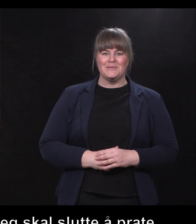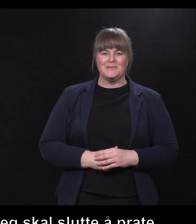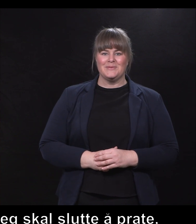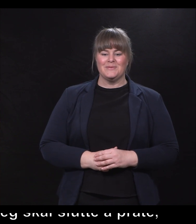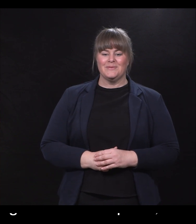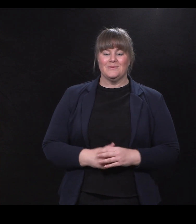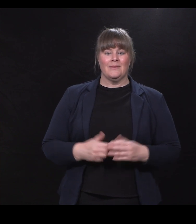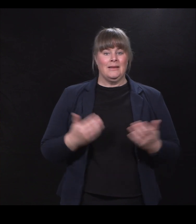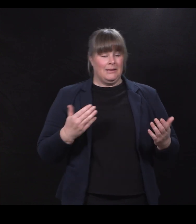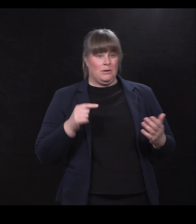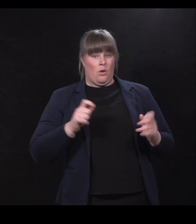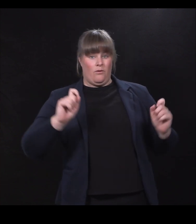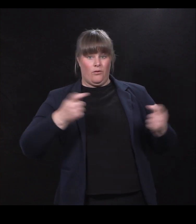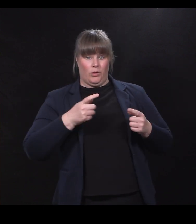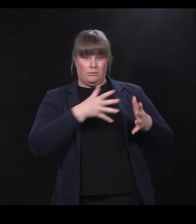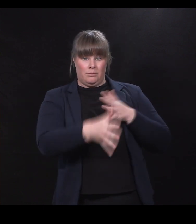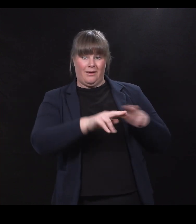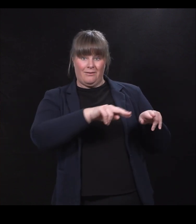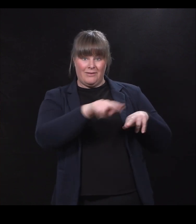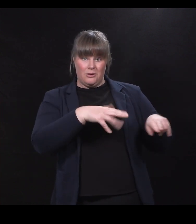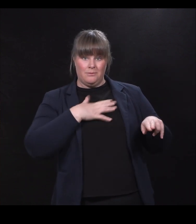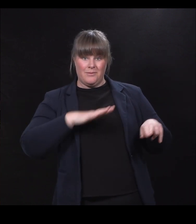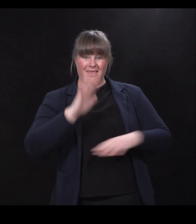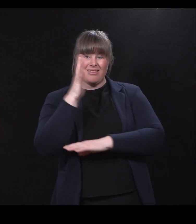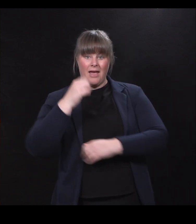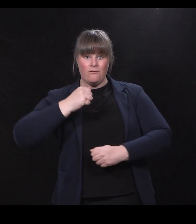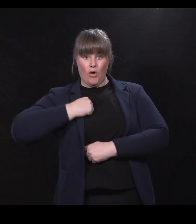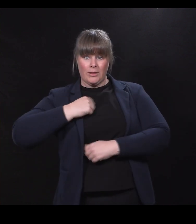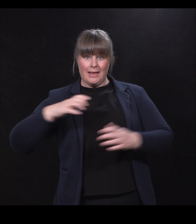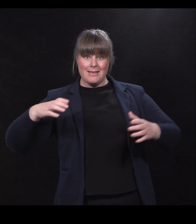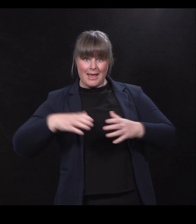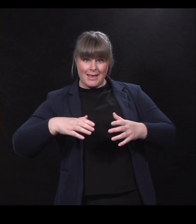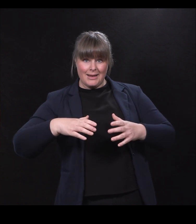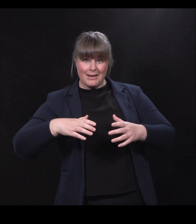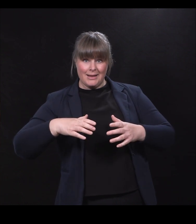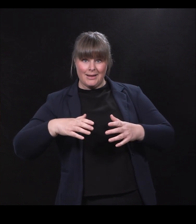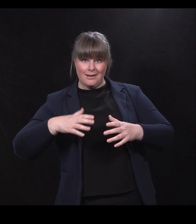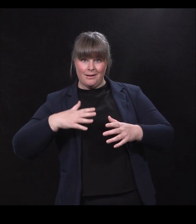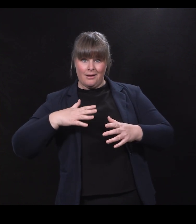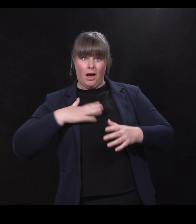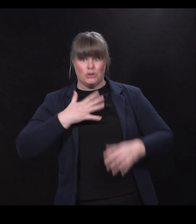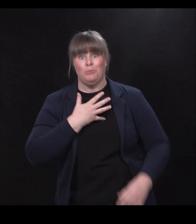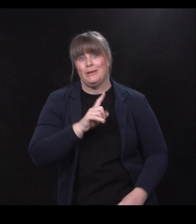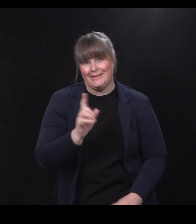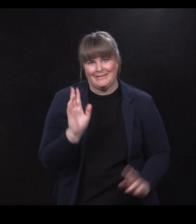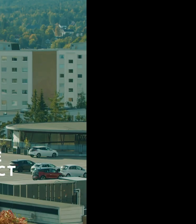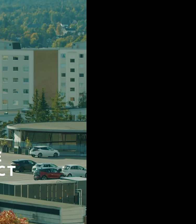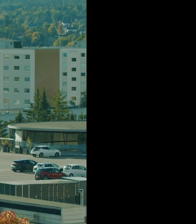vi kan jo kanskje se kjapt den lille videoen bare fra trevåkter-gjengen, Adrian. er vi... Akkurat nå så